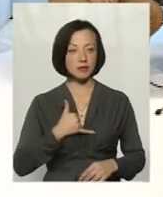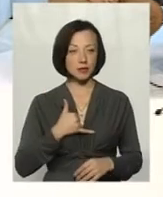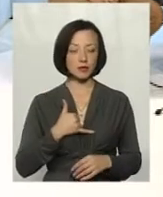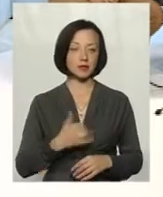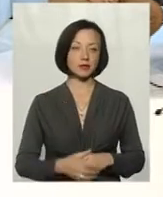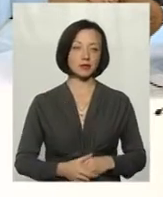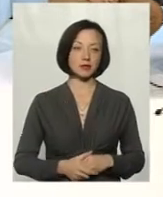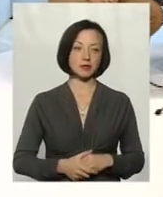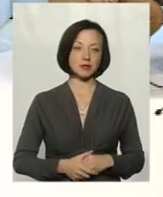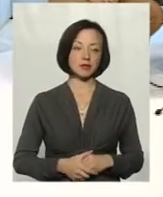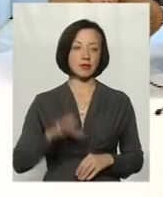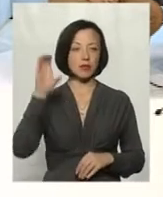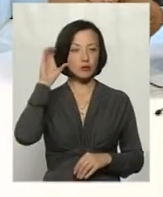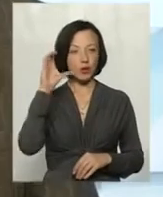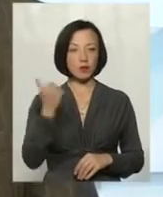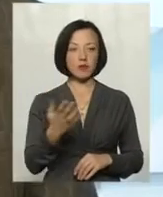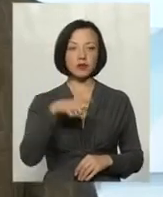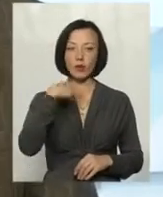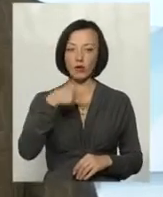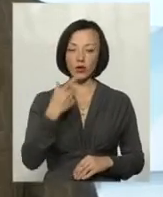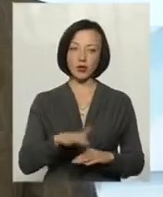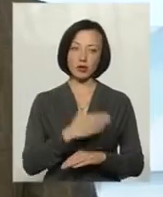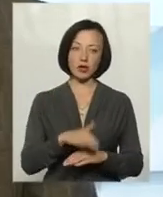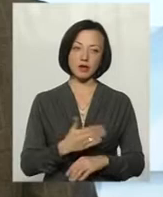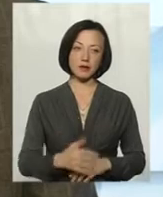619060. Слухаємо вас, говоріть, будь ласка.